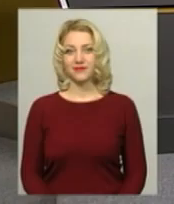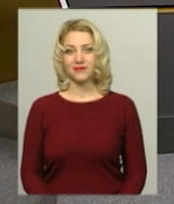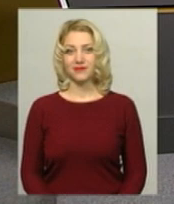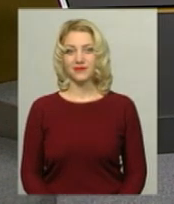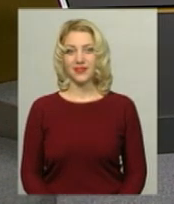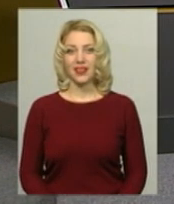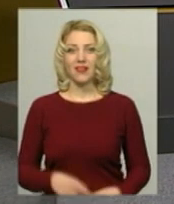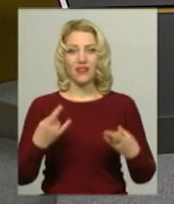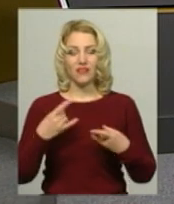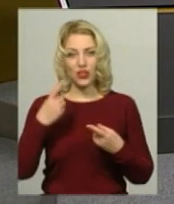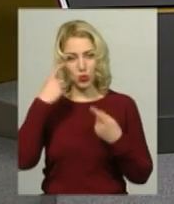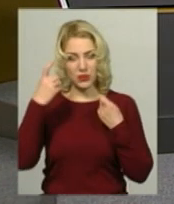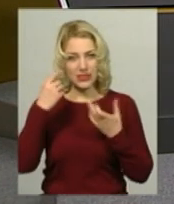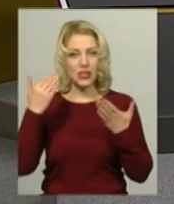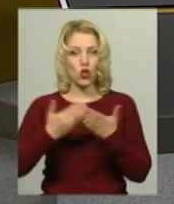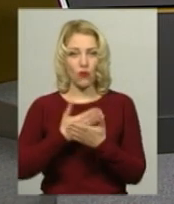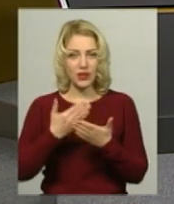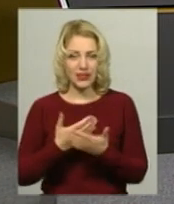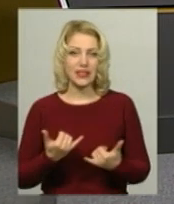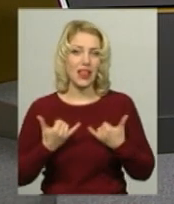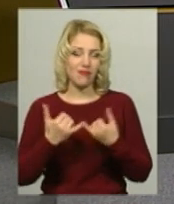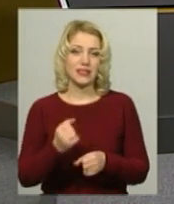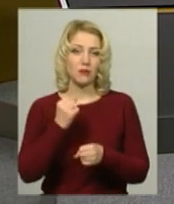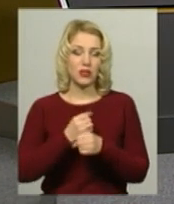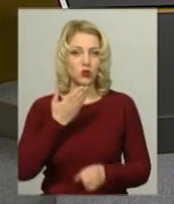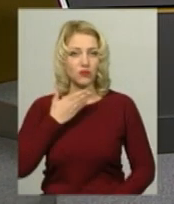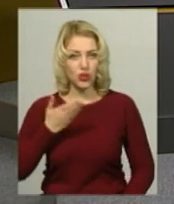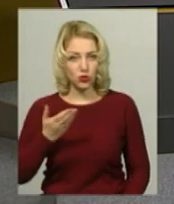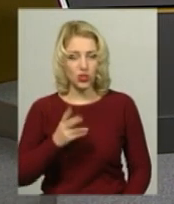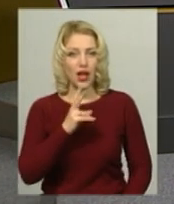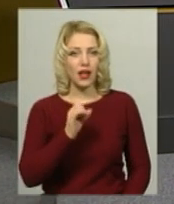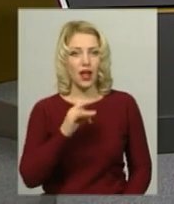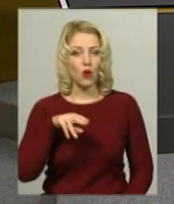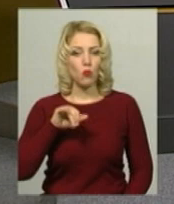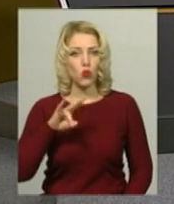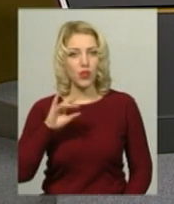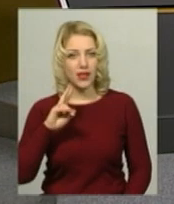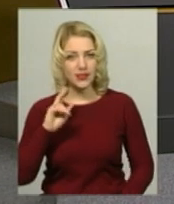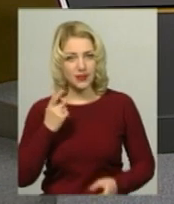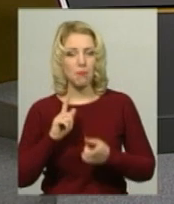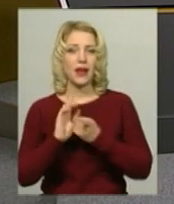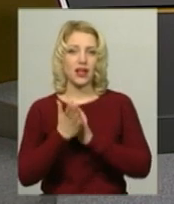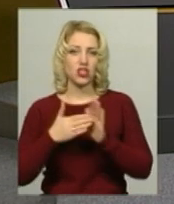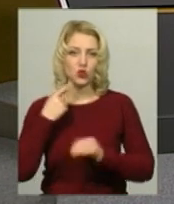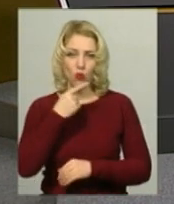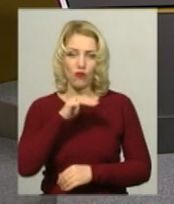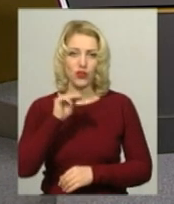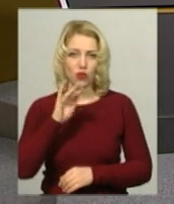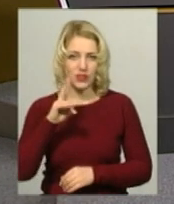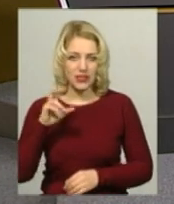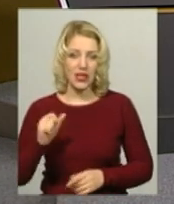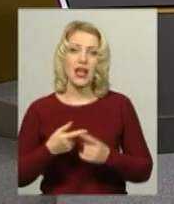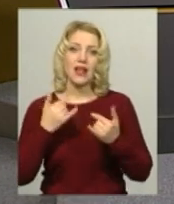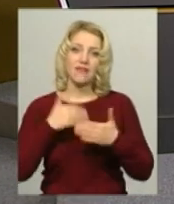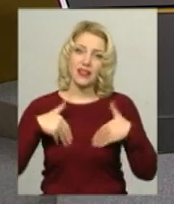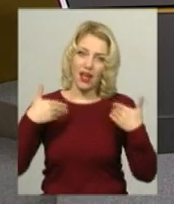В ефірі інформаційний випуск новин. У студії для вас працюють ведуча Олександра Карпунець, переклад на жестову мову Оксани Фіновської. Вітаю. Сьогодні